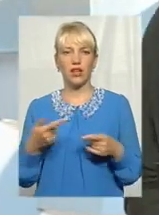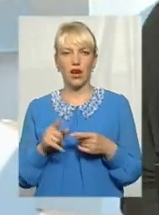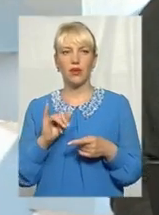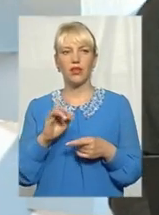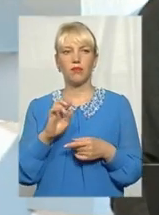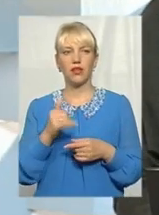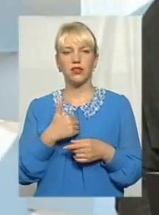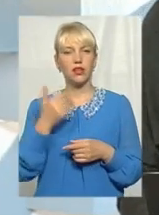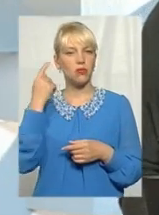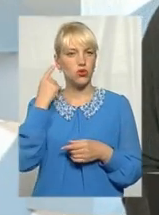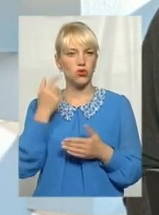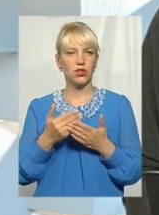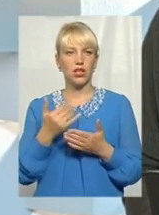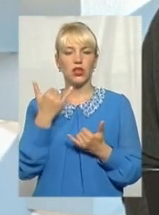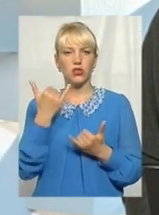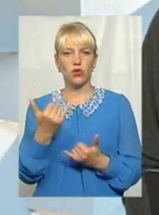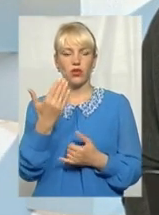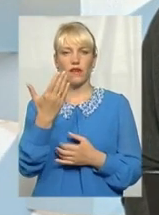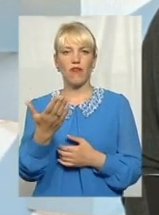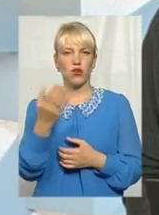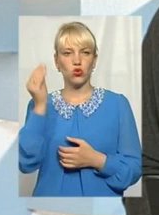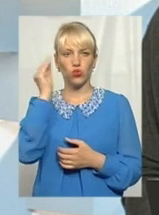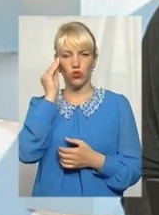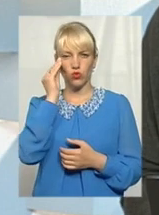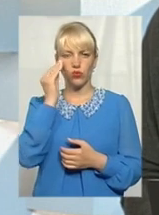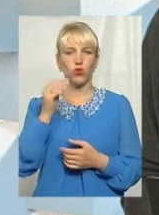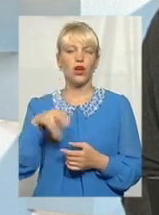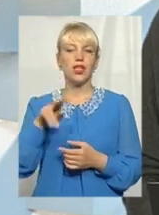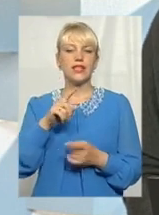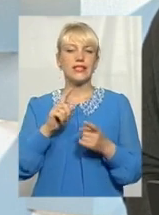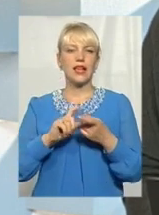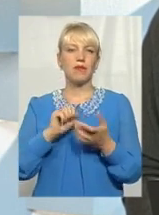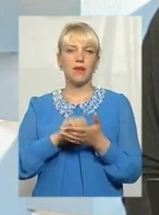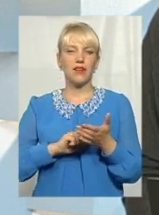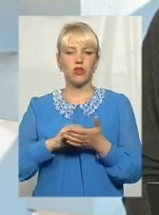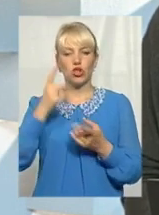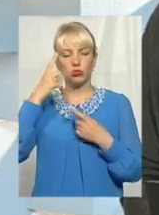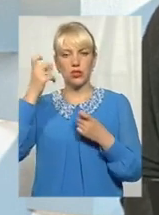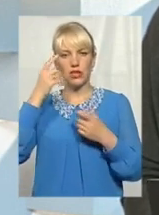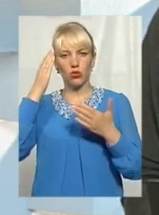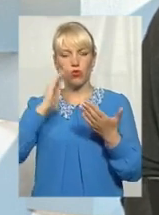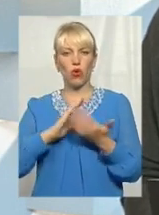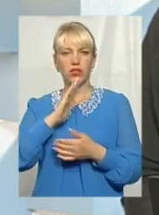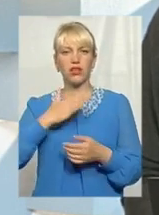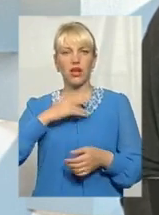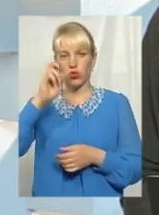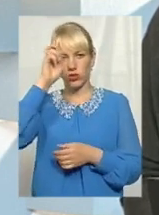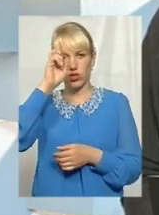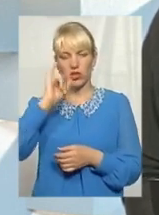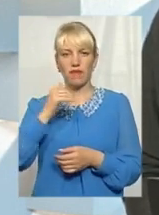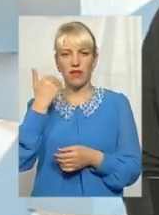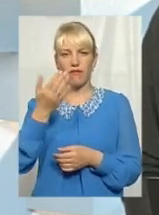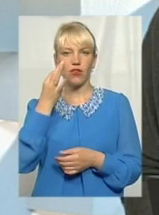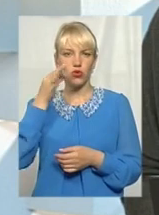хотіли б почути сьогодні вашу думку з приводу інформаційної політики нашої держави і ваш